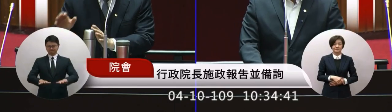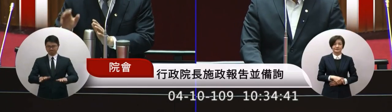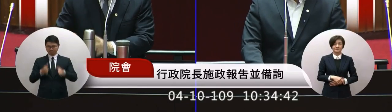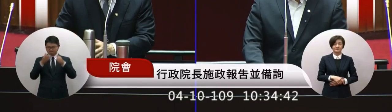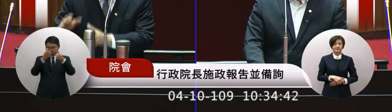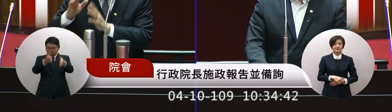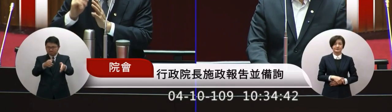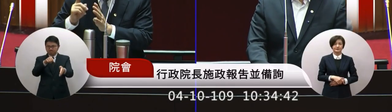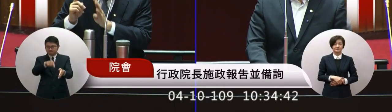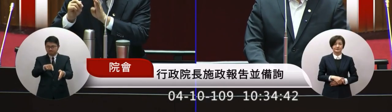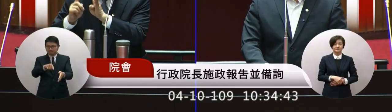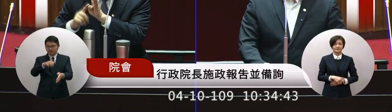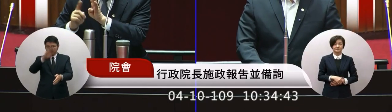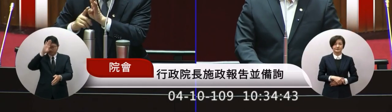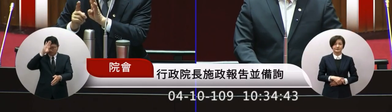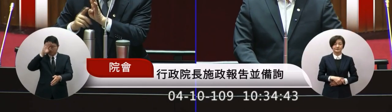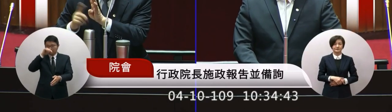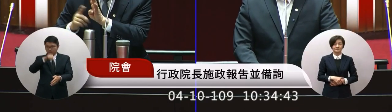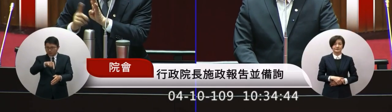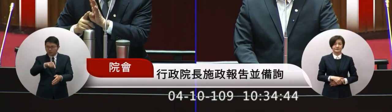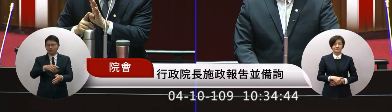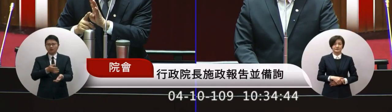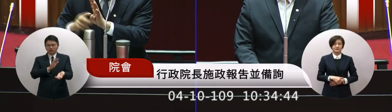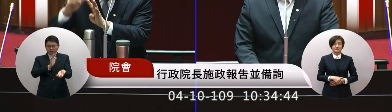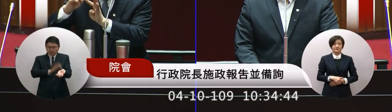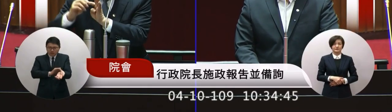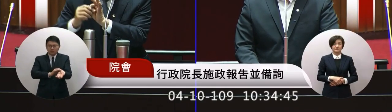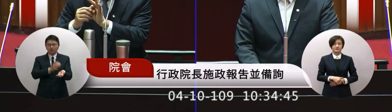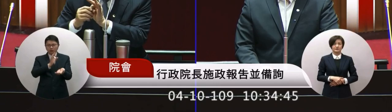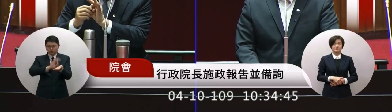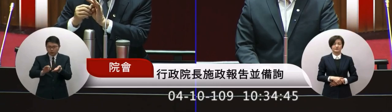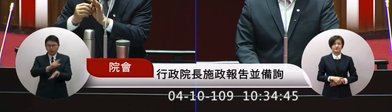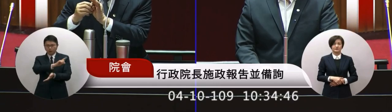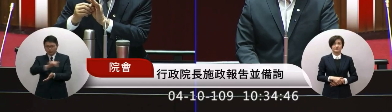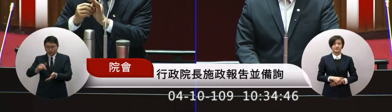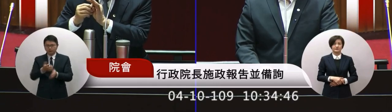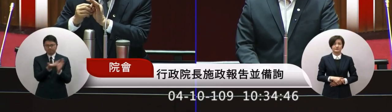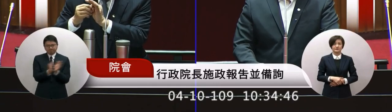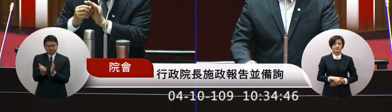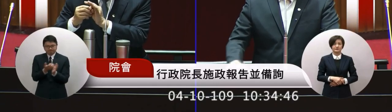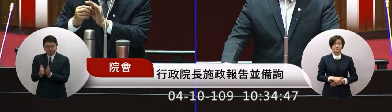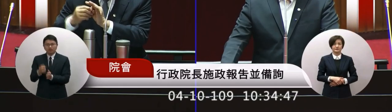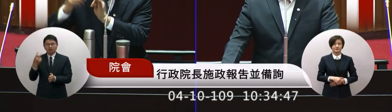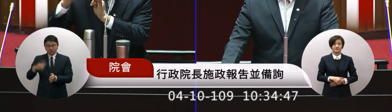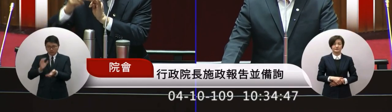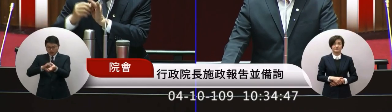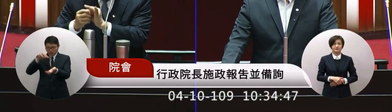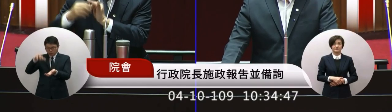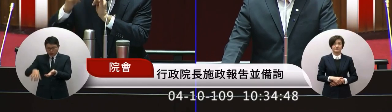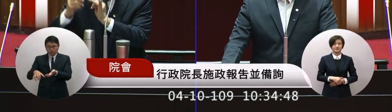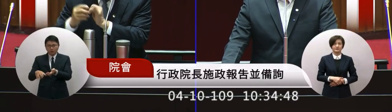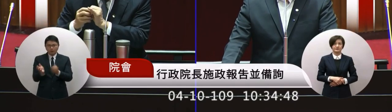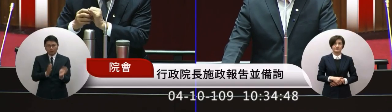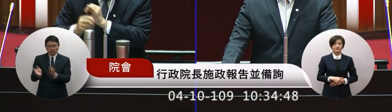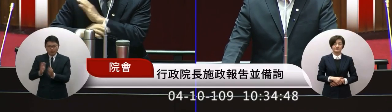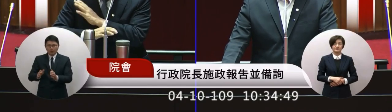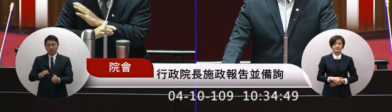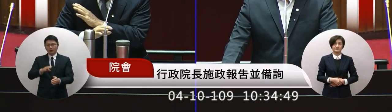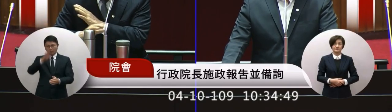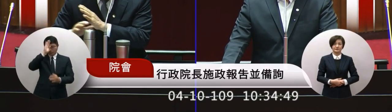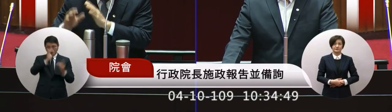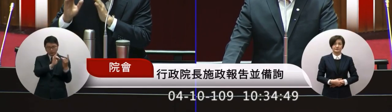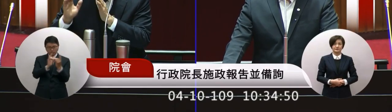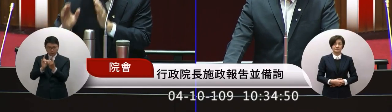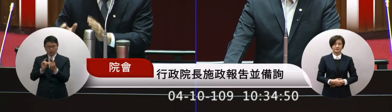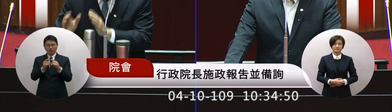相關應該有的醫療物資準備相關有的醫療驗手病床總統